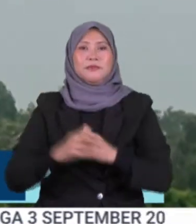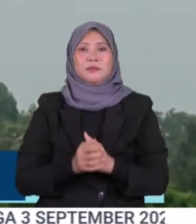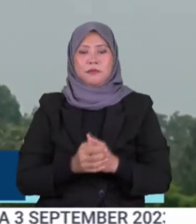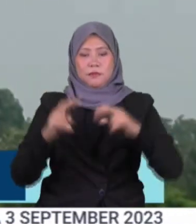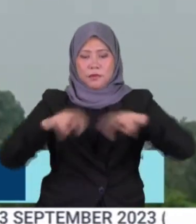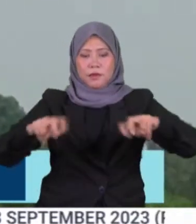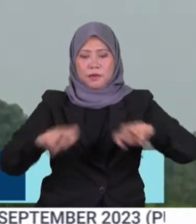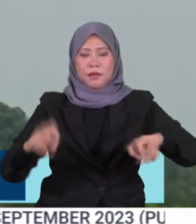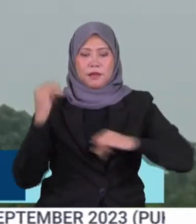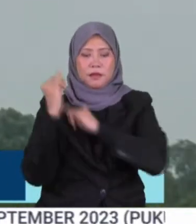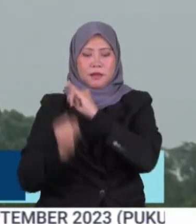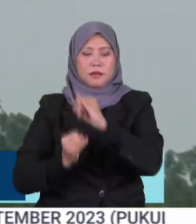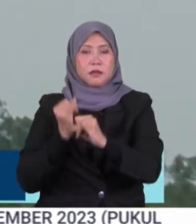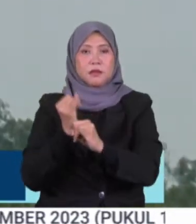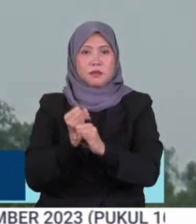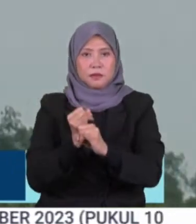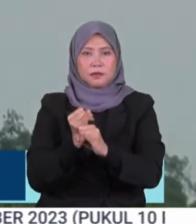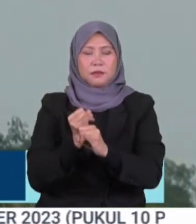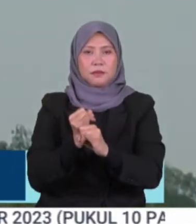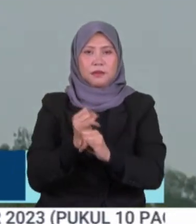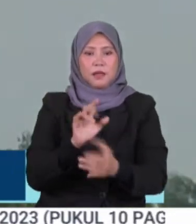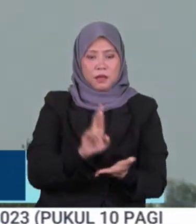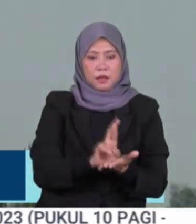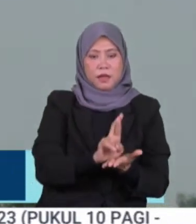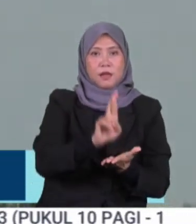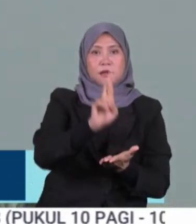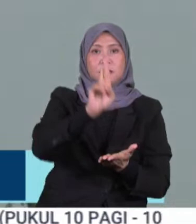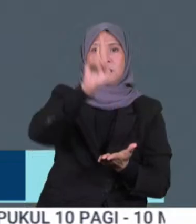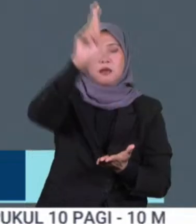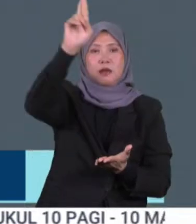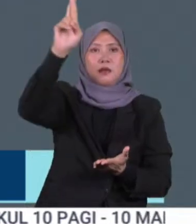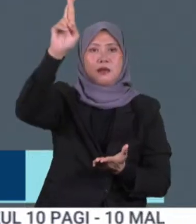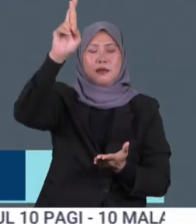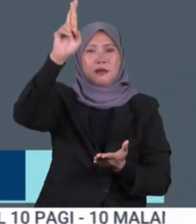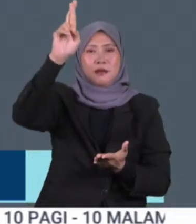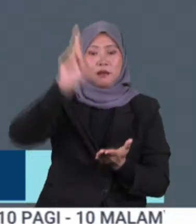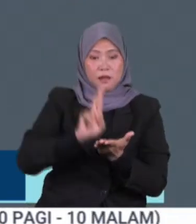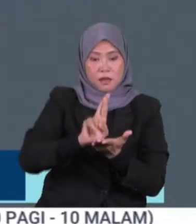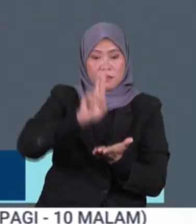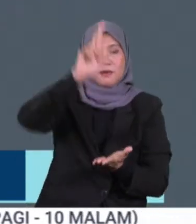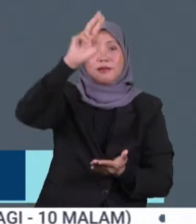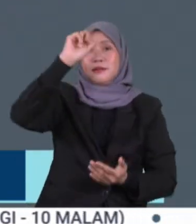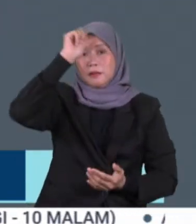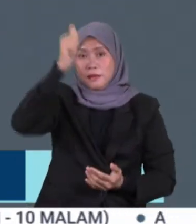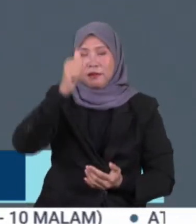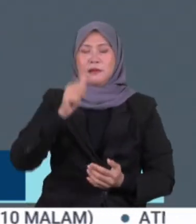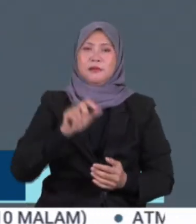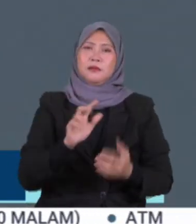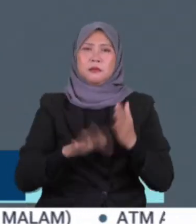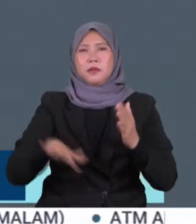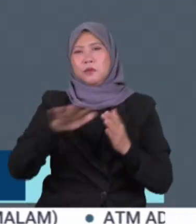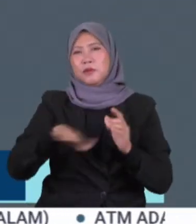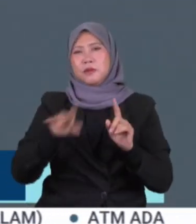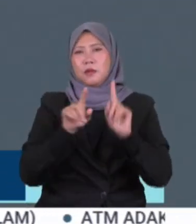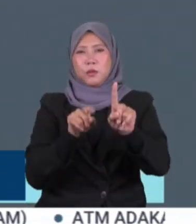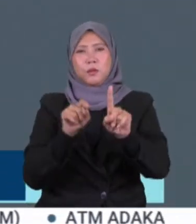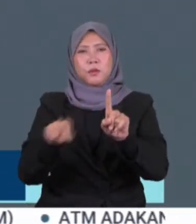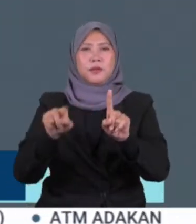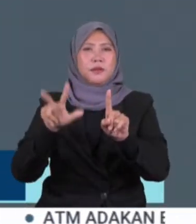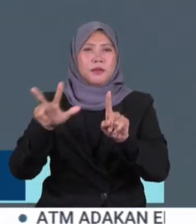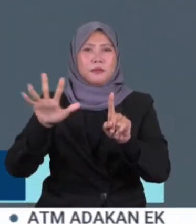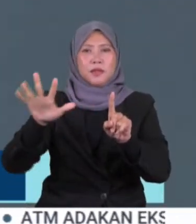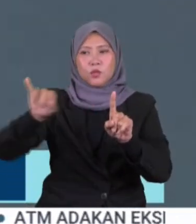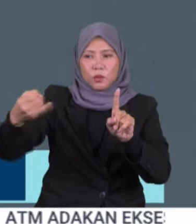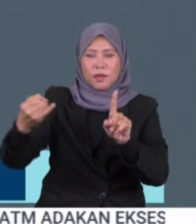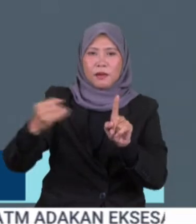Antarabangsa Pertubuhan Pendidikan Angkasa India kapal angkasa itu berada kira-kira 1.5 juta kilometer dari bumi